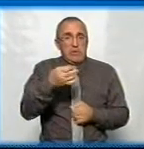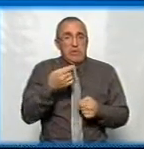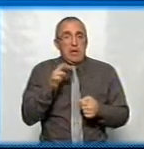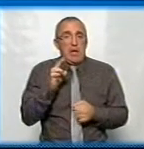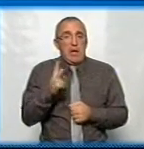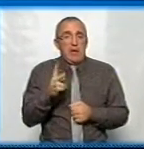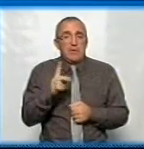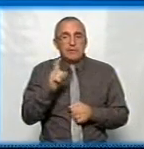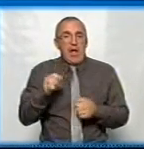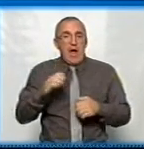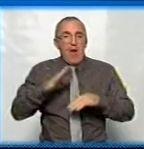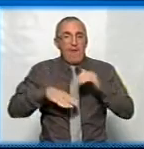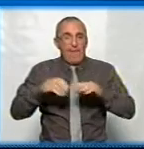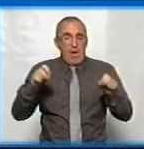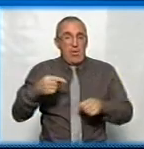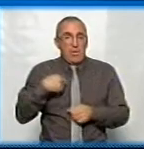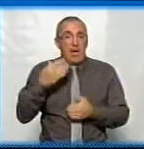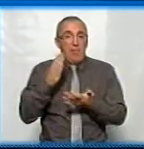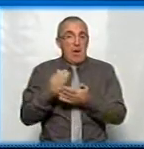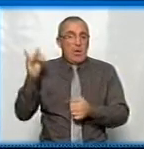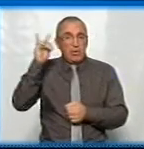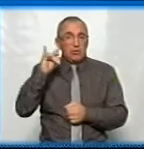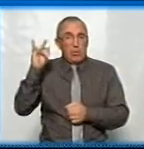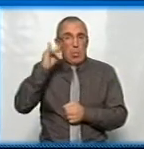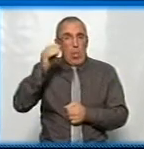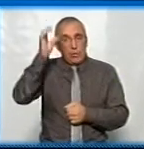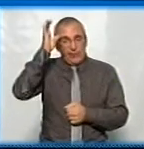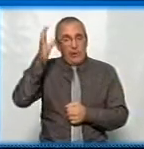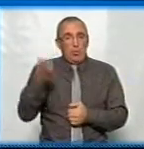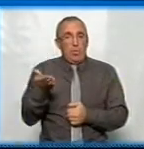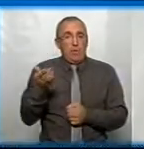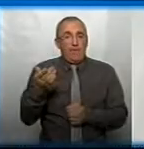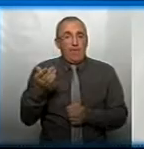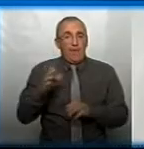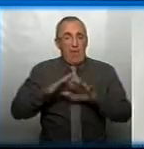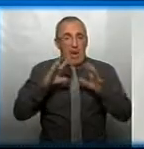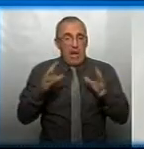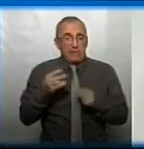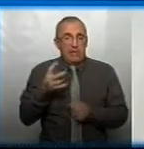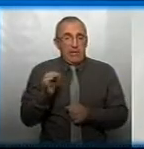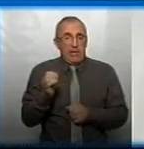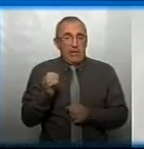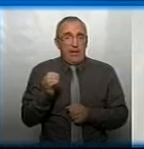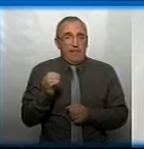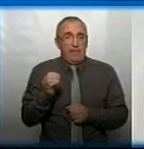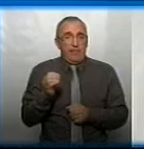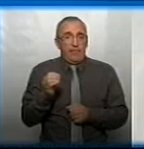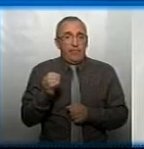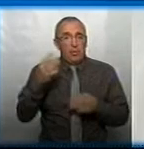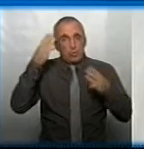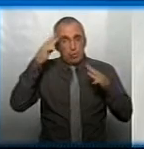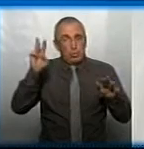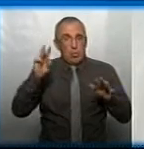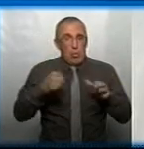як ще за фахом я маю історичну освіту, то, власне, в сучасному